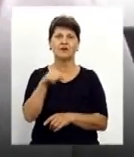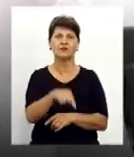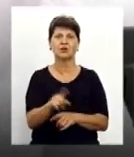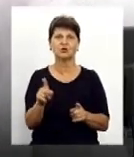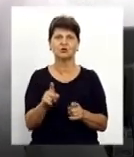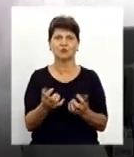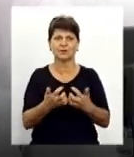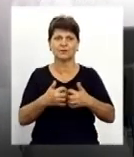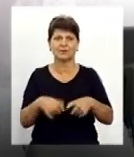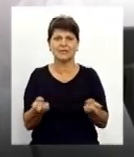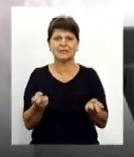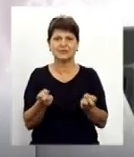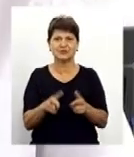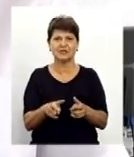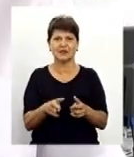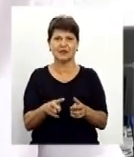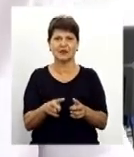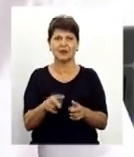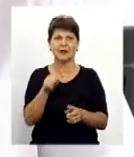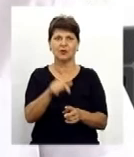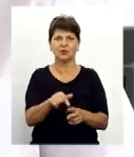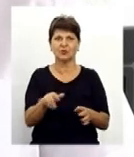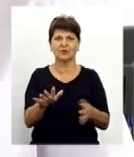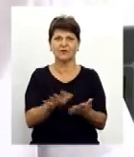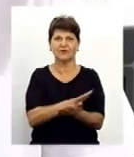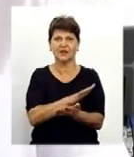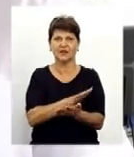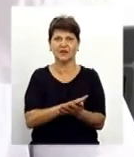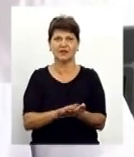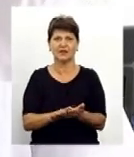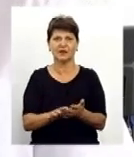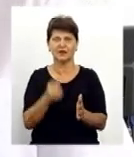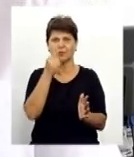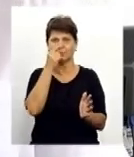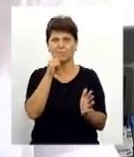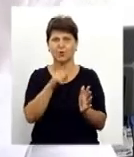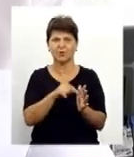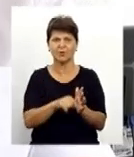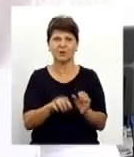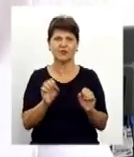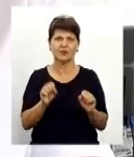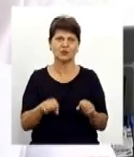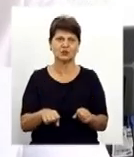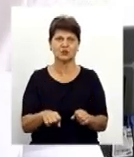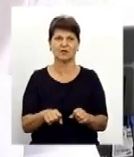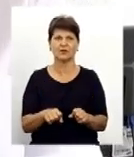спеціальне жиревоглавлювателі. Тобто тут фільтрат, який там потрапляє, можливо, він